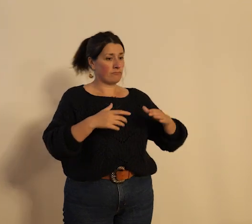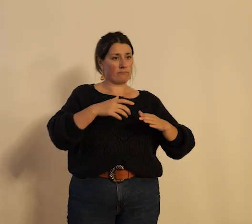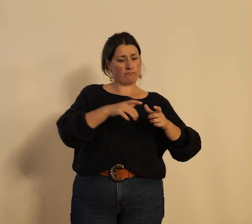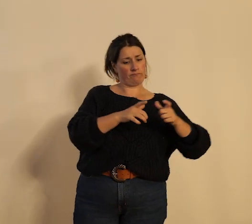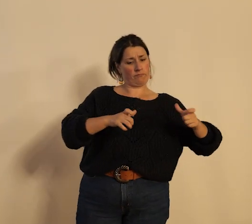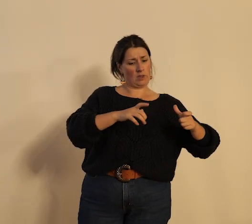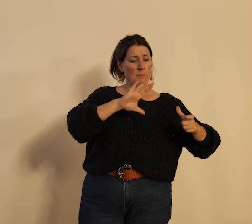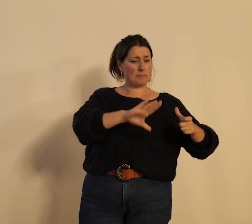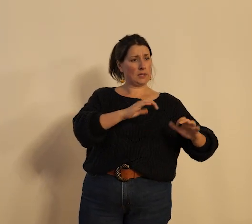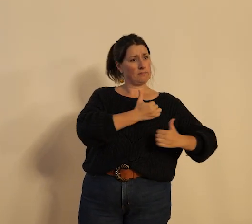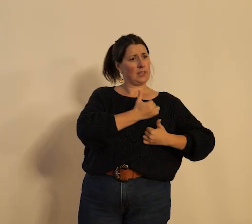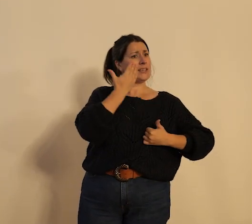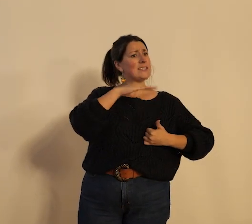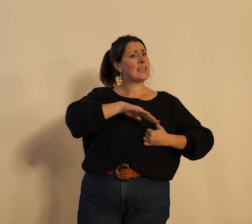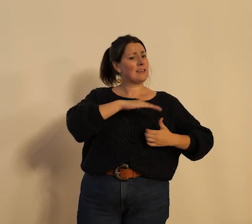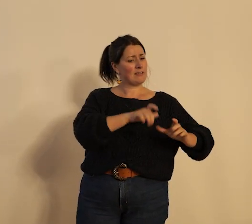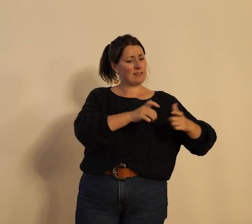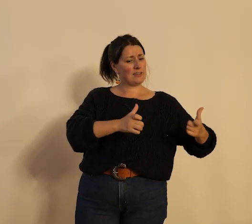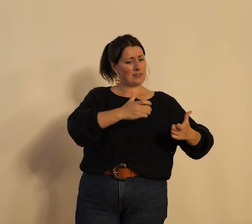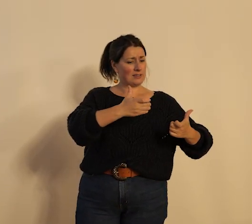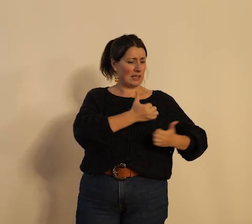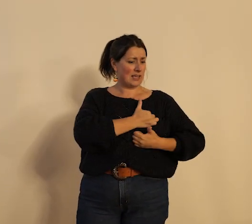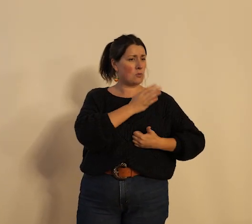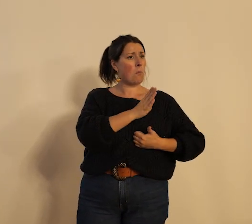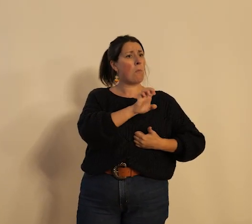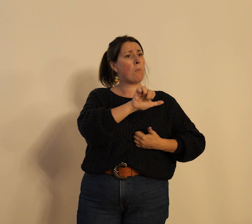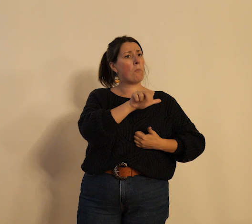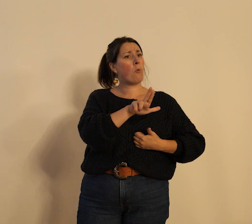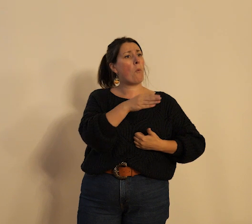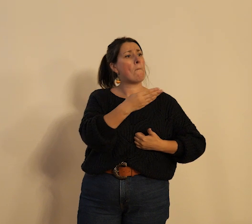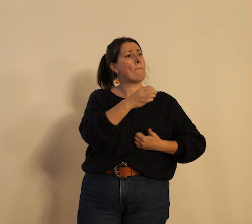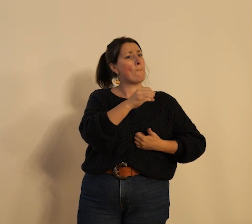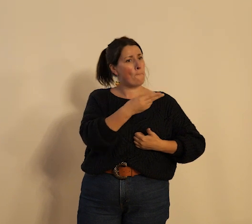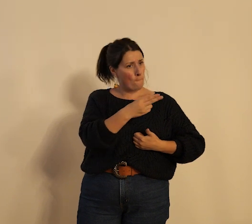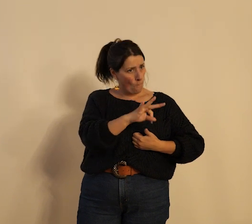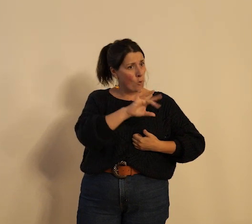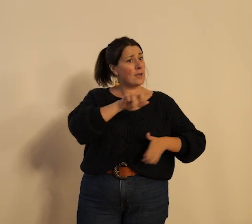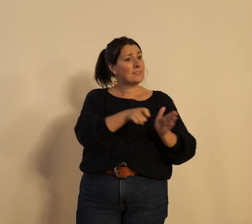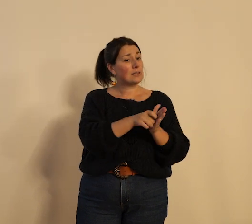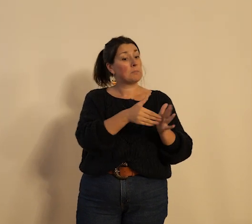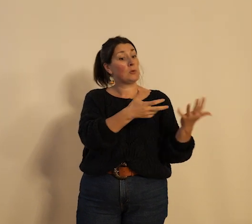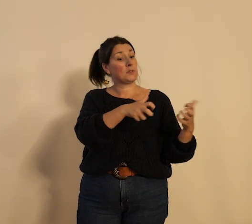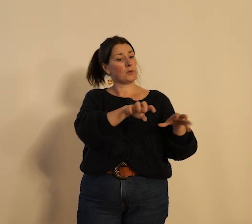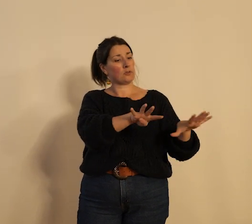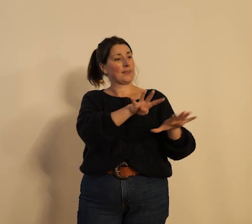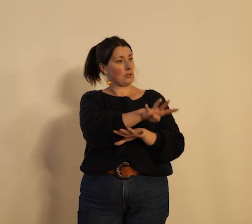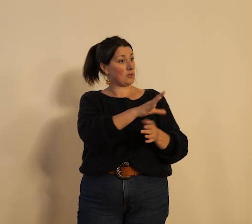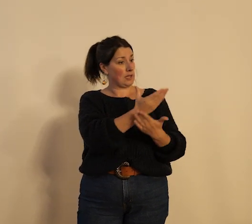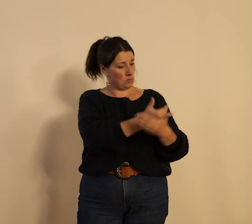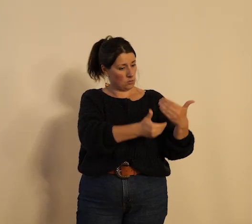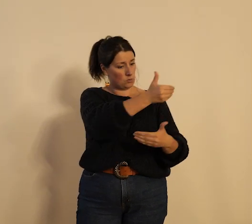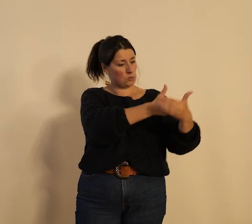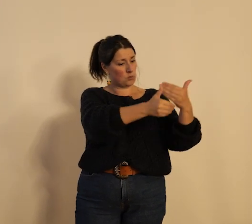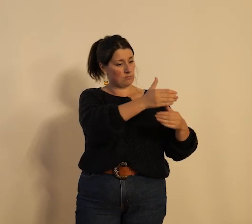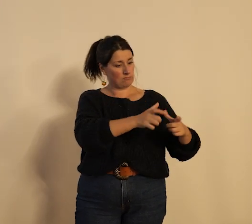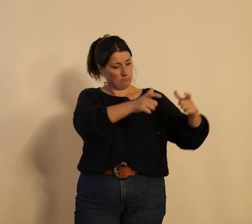caserne Beaumont qui est construite en 1914 mais comme la décision du ministère de la guerre est d'avoir à Tours ou dans